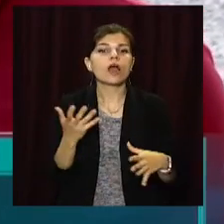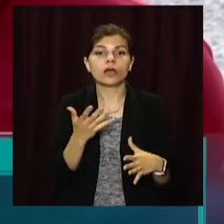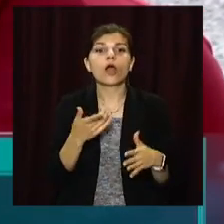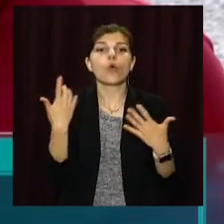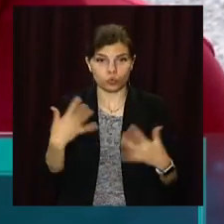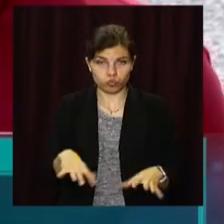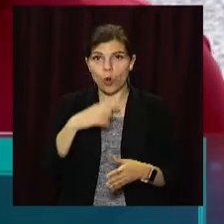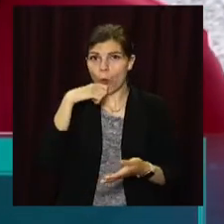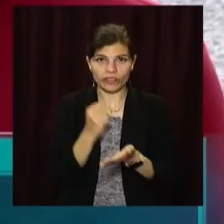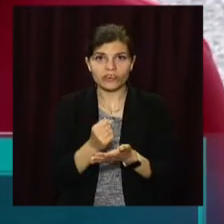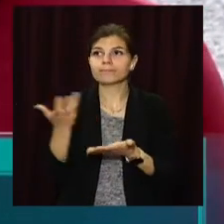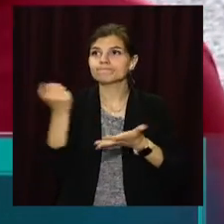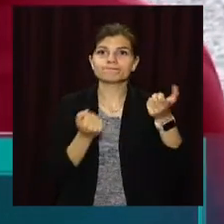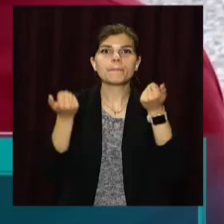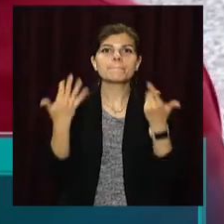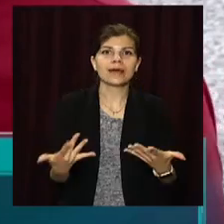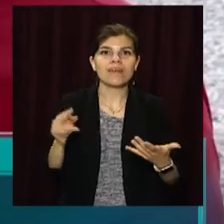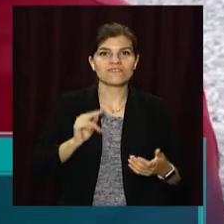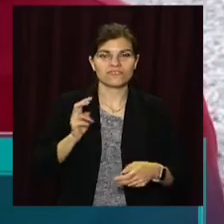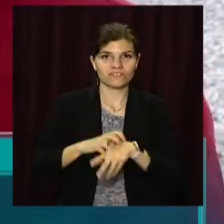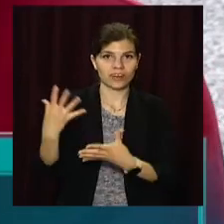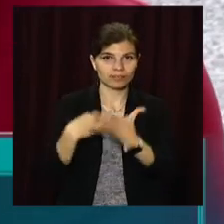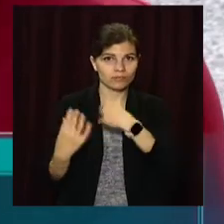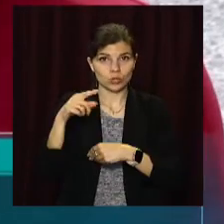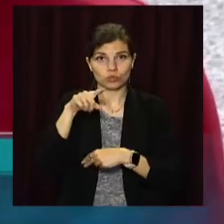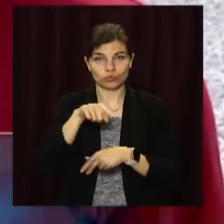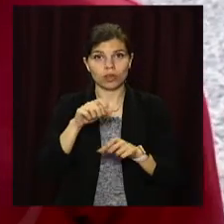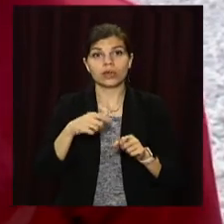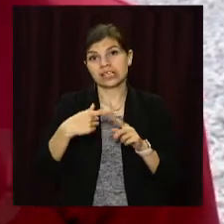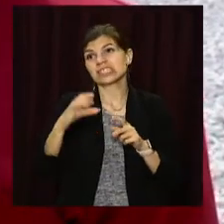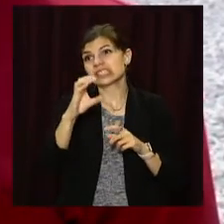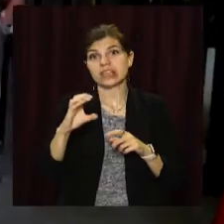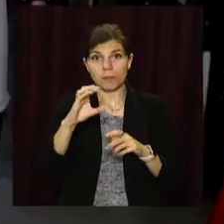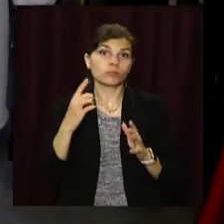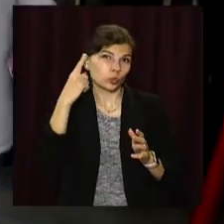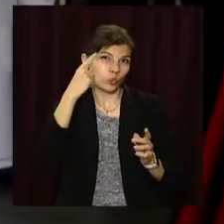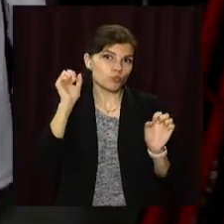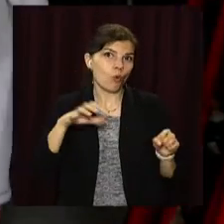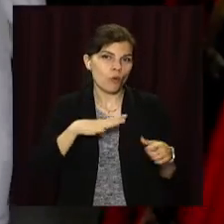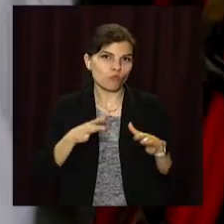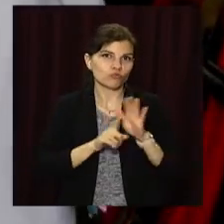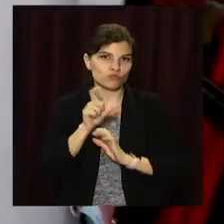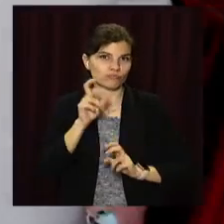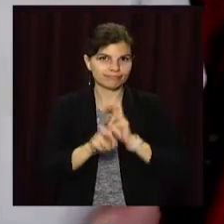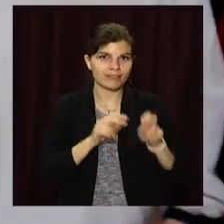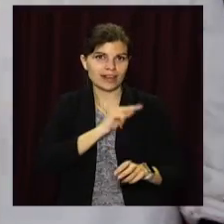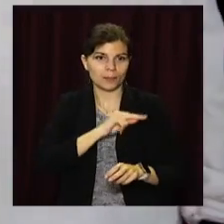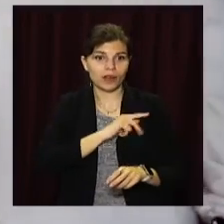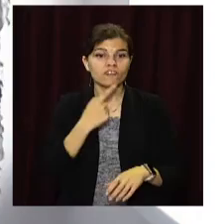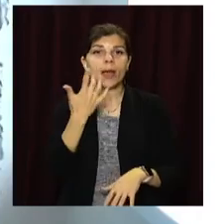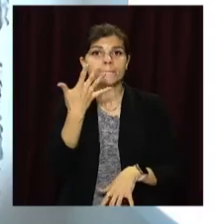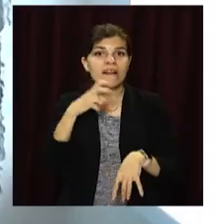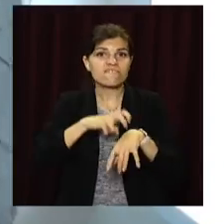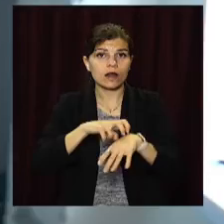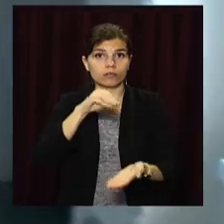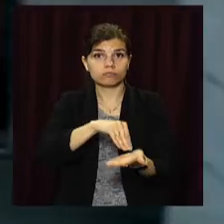вже повністю утверджений. І в сентябрі місяць ми відкримо, щоб люди могли її почати посещати. У новій амбулаторії працюватимуть п'ять лікарів.